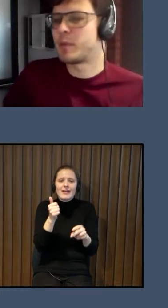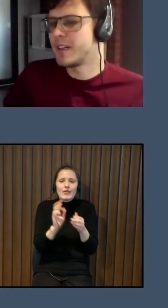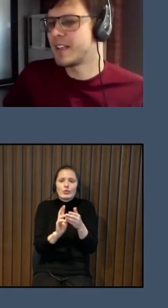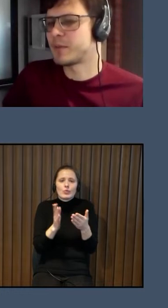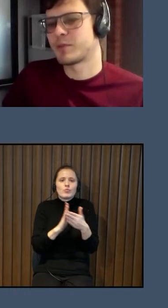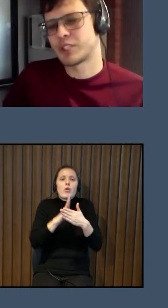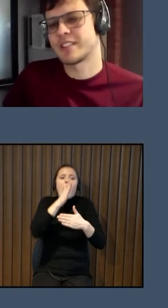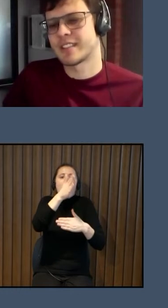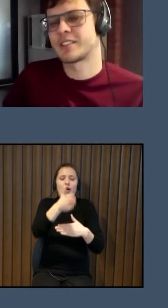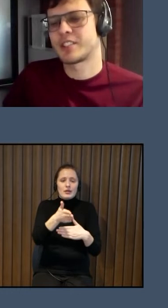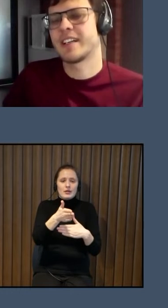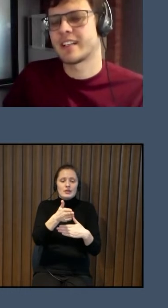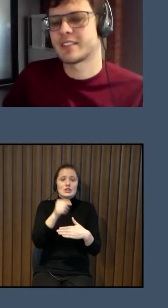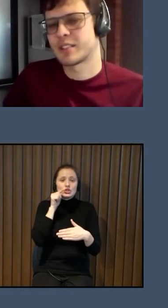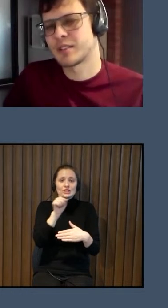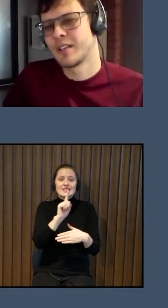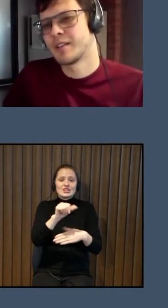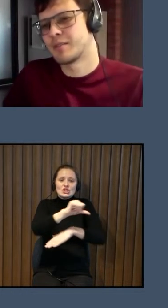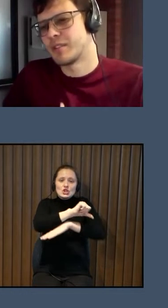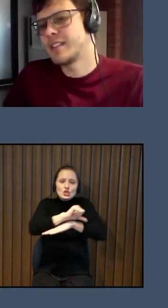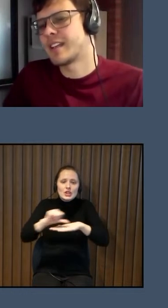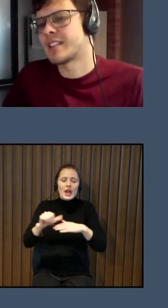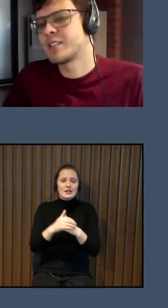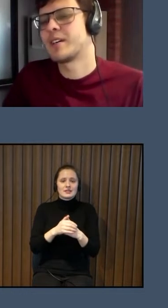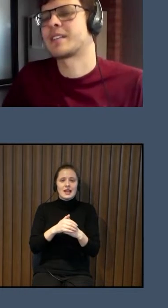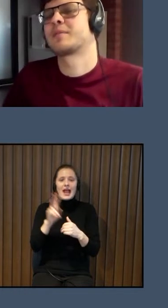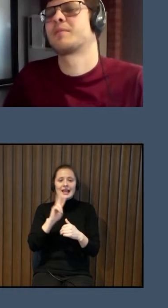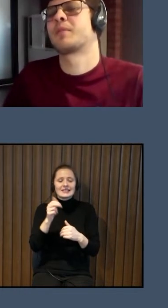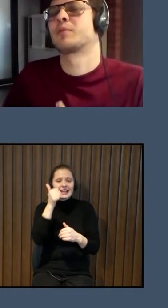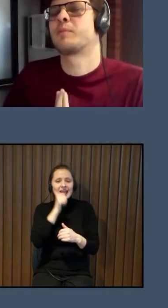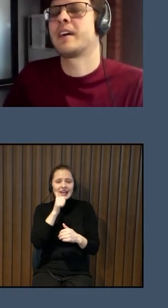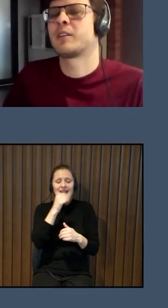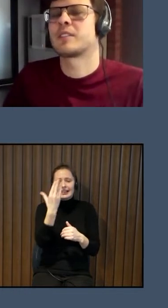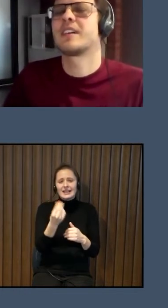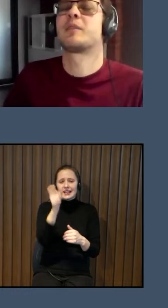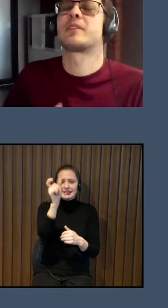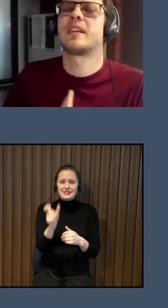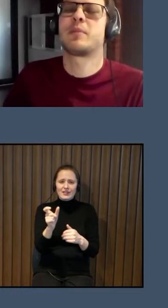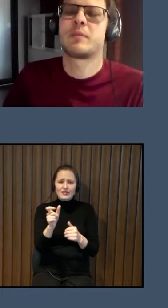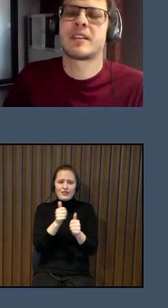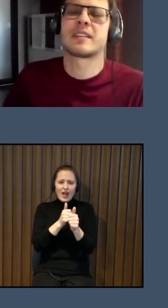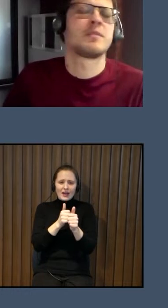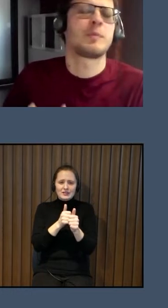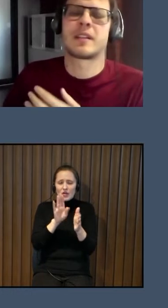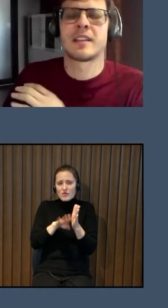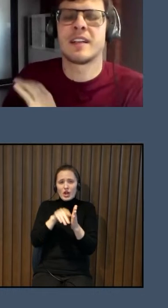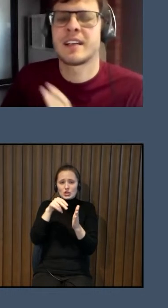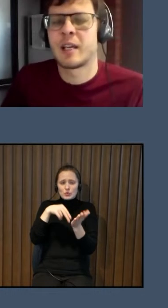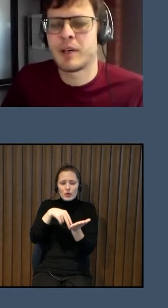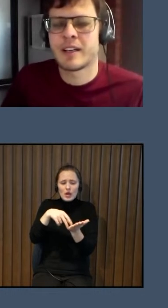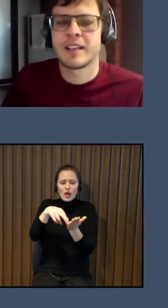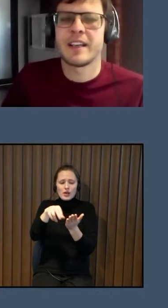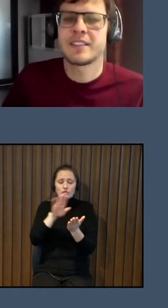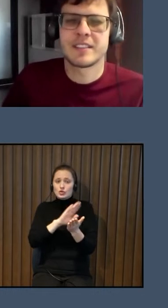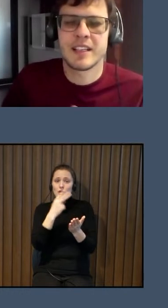nekādi pāri. šis ir tas šķērslis, kas ikdienā cilvēks varbūt paējot ganām, bet nepamana, ka vispār tāda